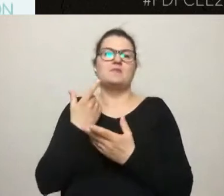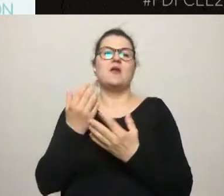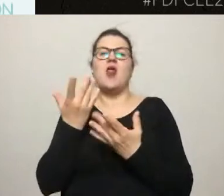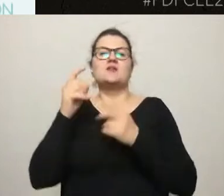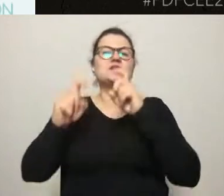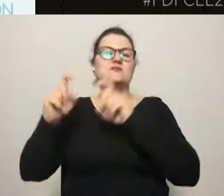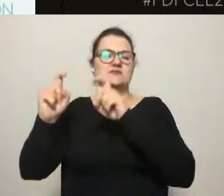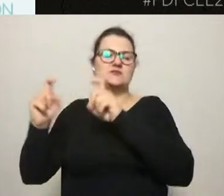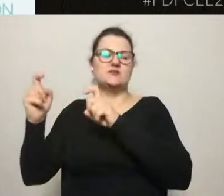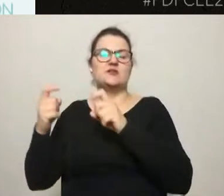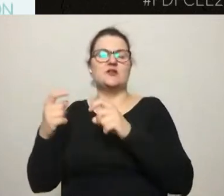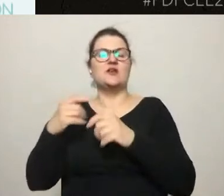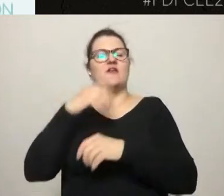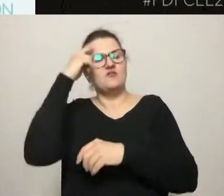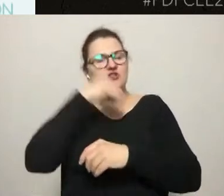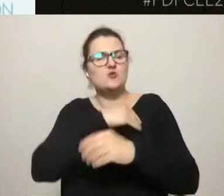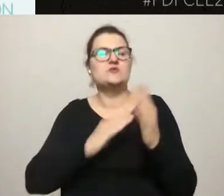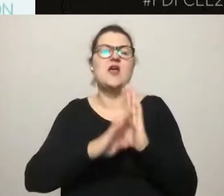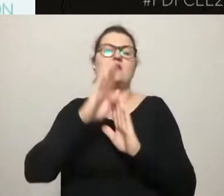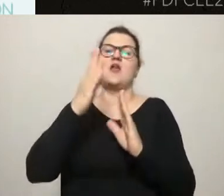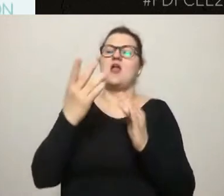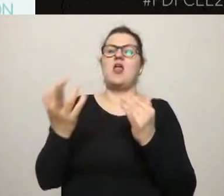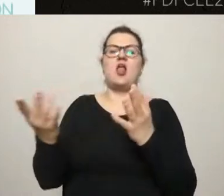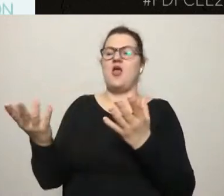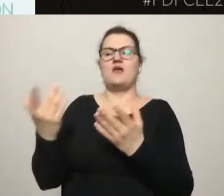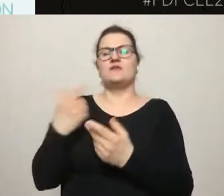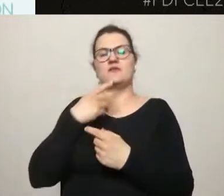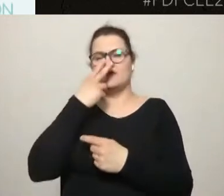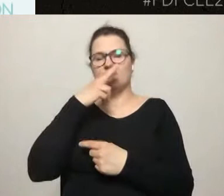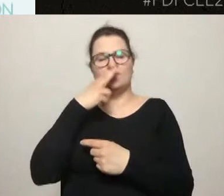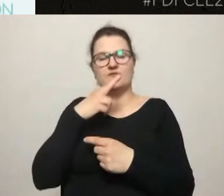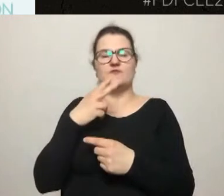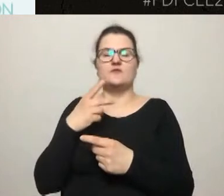takie, że biorą udział osoby z bardzo różnych grup społecznych.